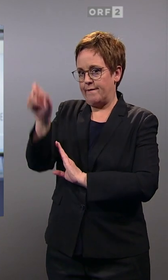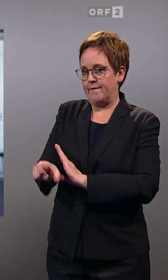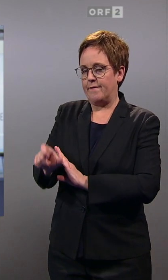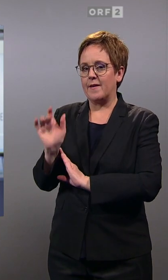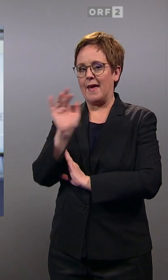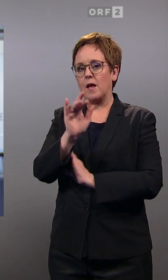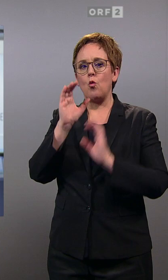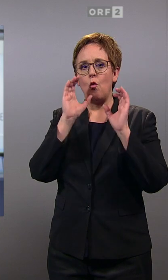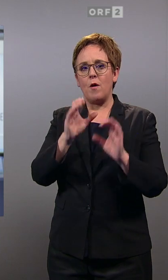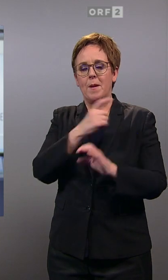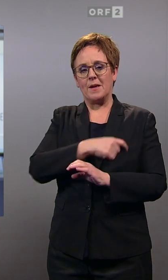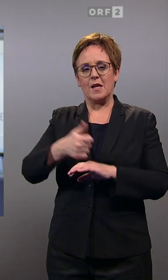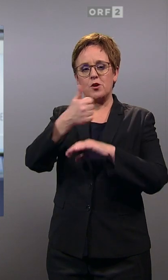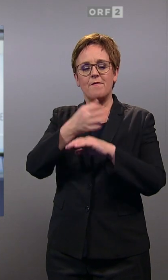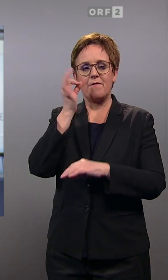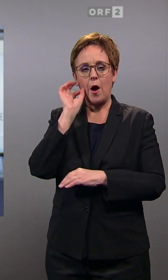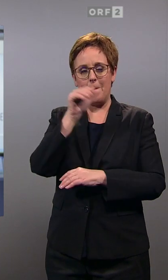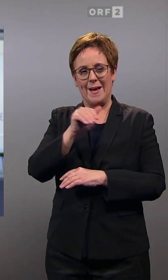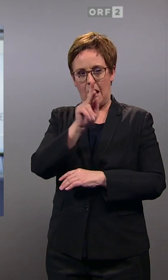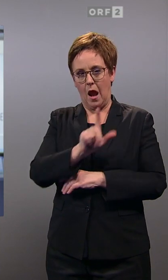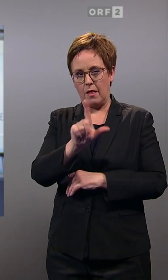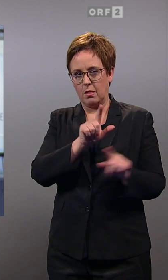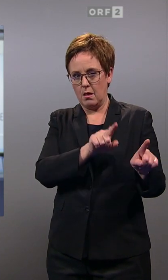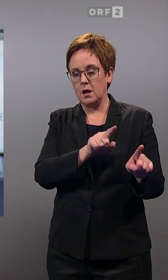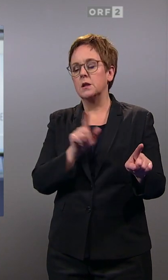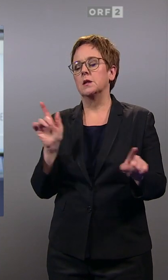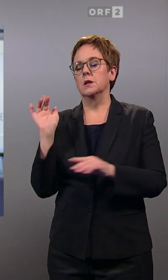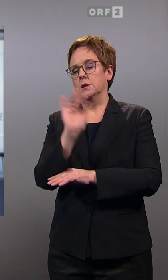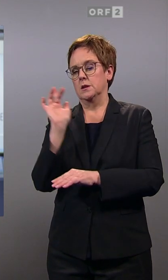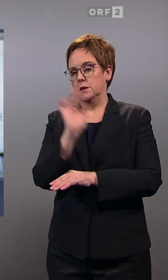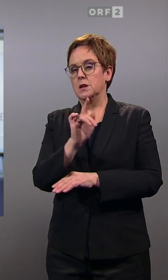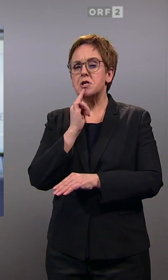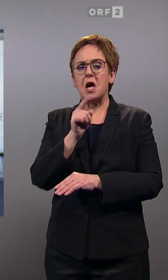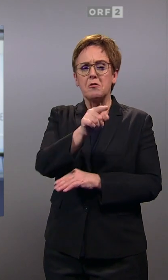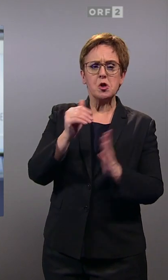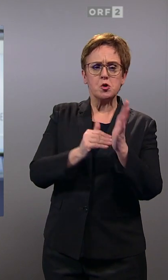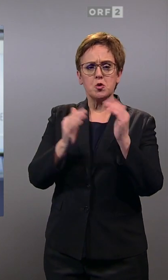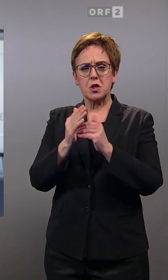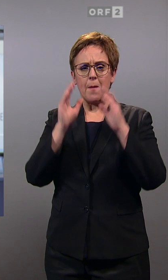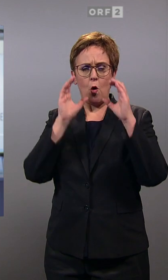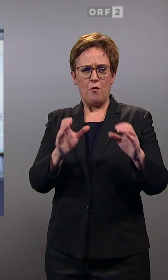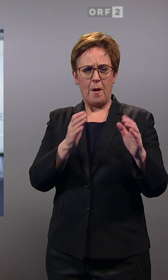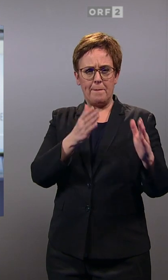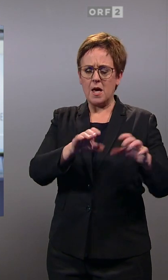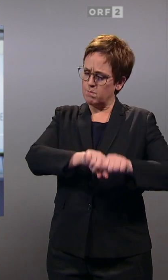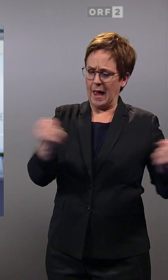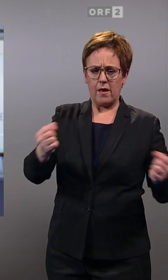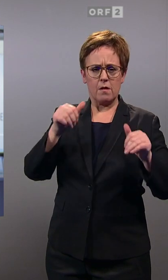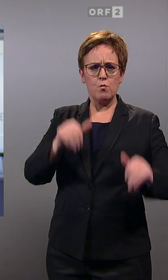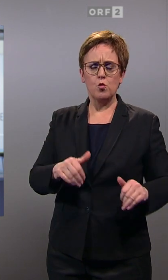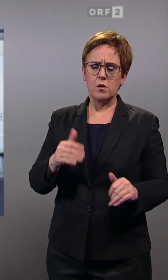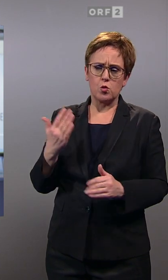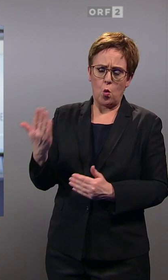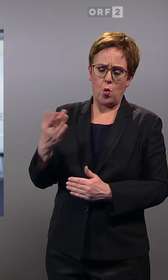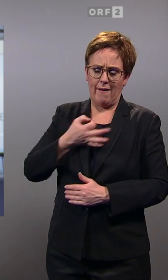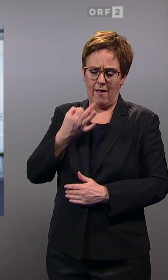gegen ÖVP-Parteichefin Mikkel Leitner gegeben. Es war immer wieder von einem System ÖVP die Rede, dass es zu brechen gilt. Und